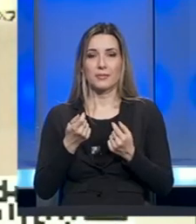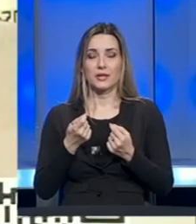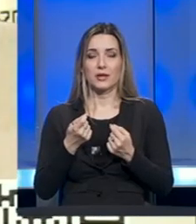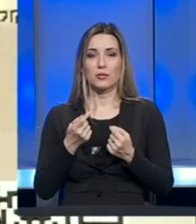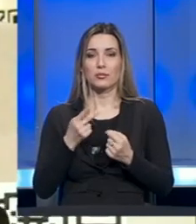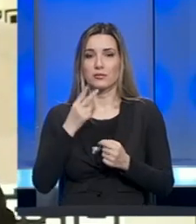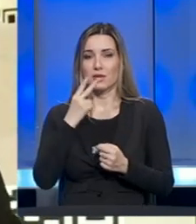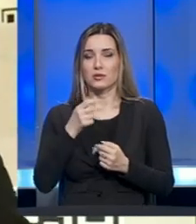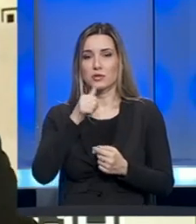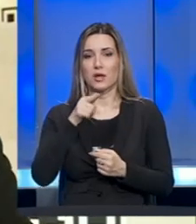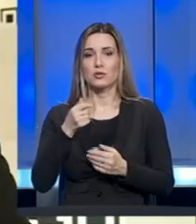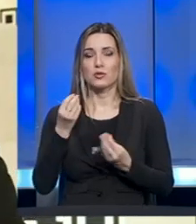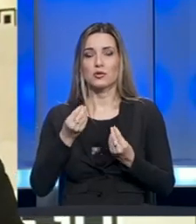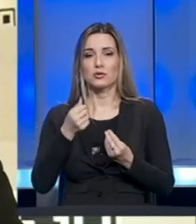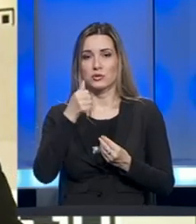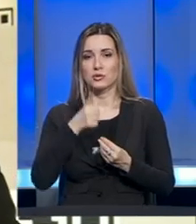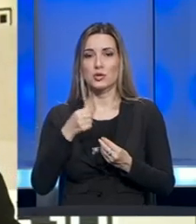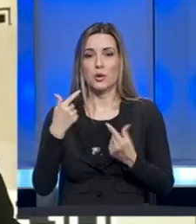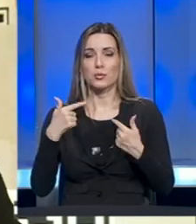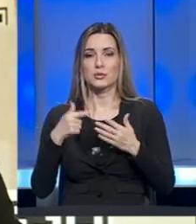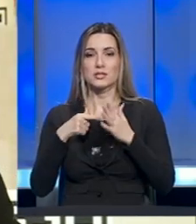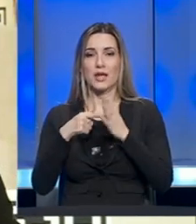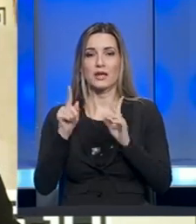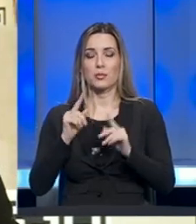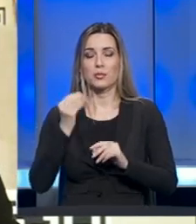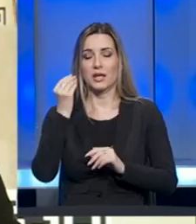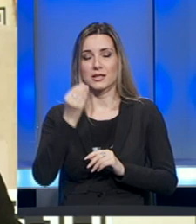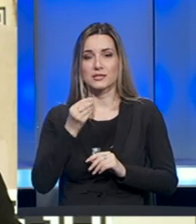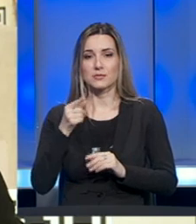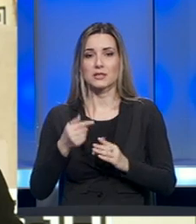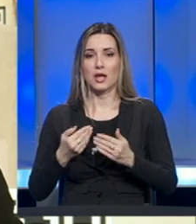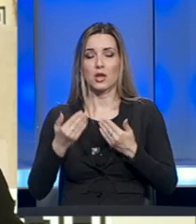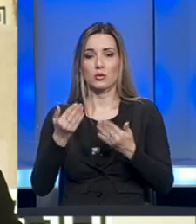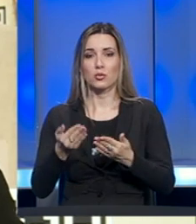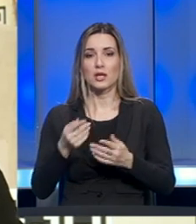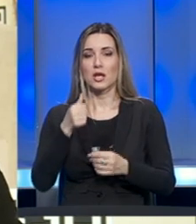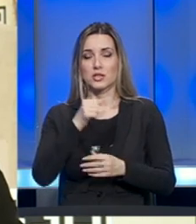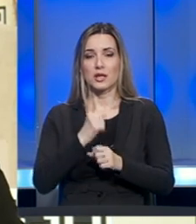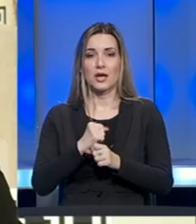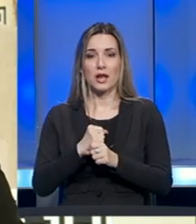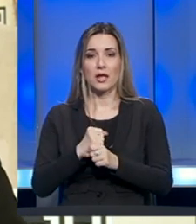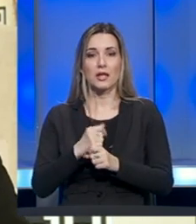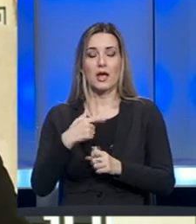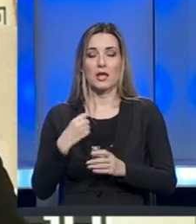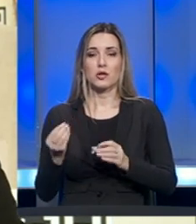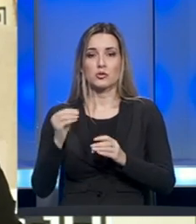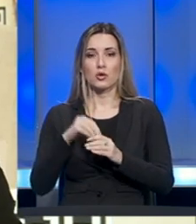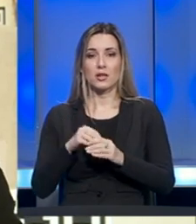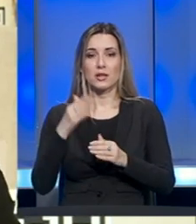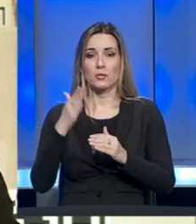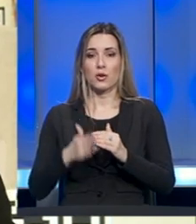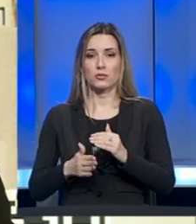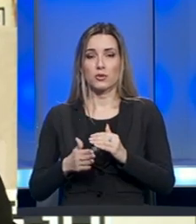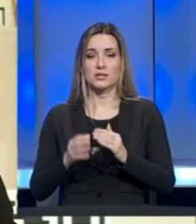čujete šta je to što Muzej savremene umjetnosti Republike Srpske u ovom trenutku nudi i na čemu radi, ja ću samo dodati da je prema